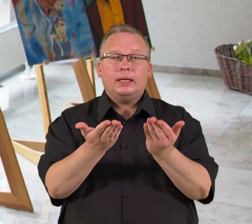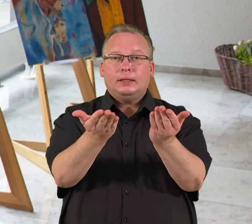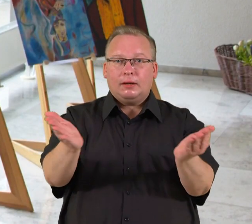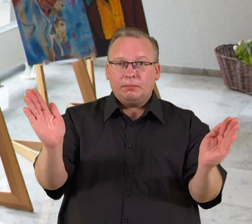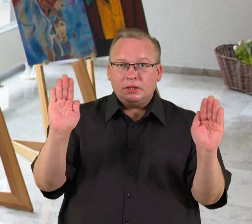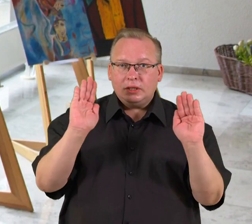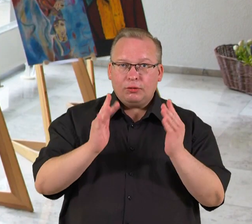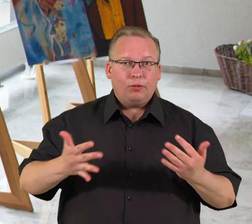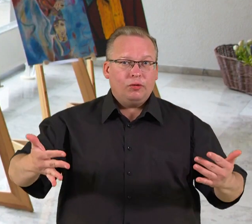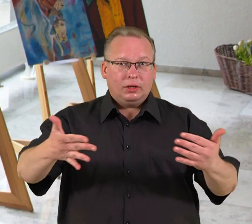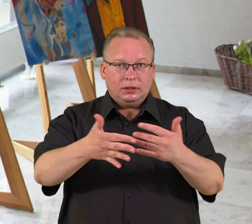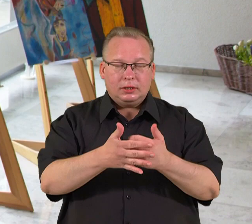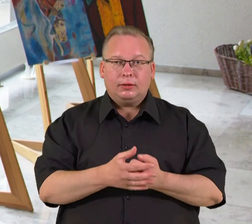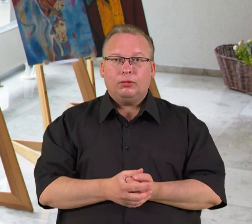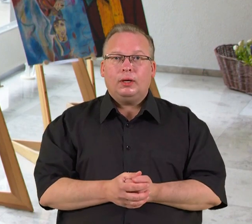rengėjai.